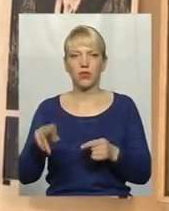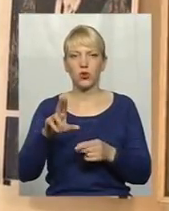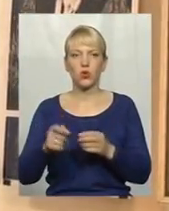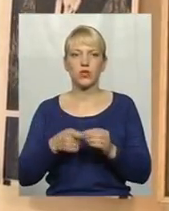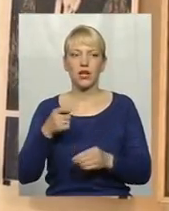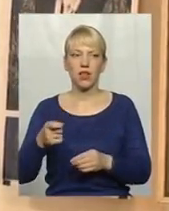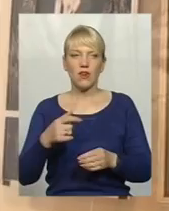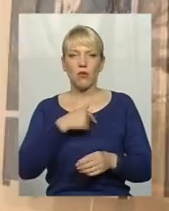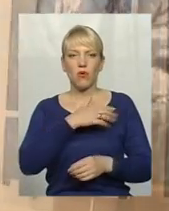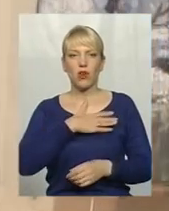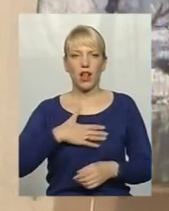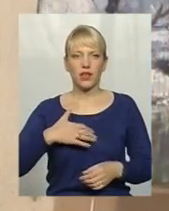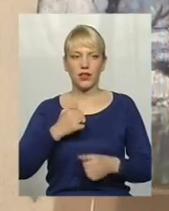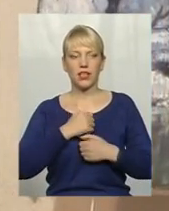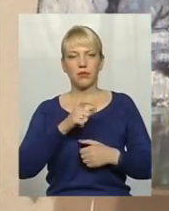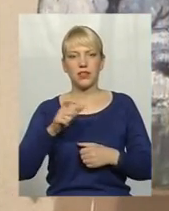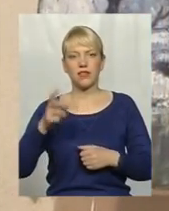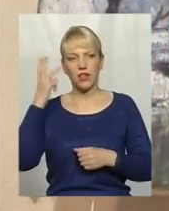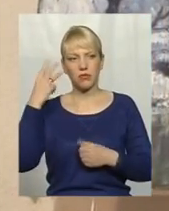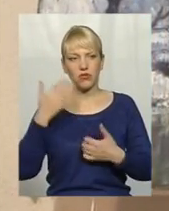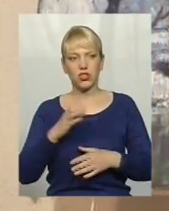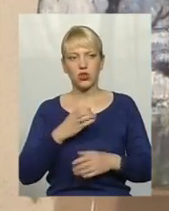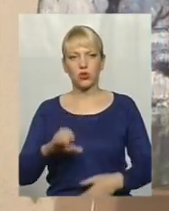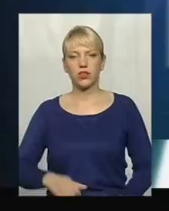поранених бійців. На Хмельниччині таких уже сотня.